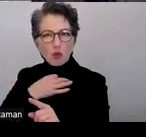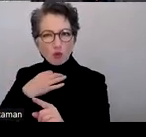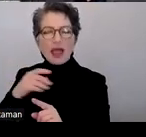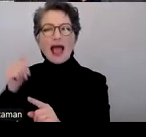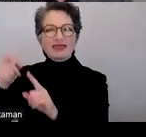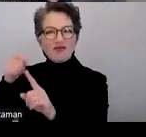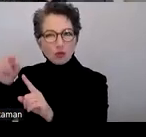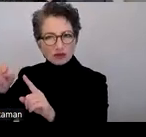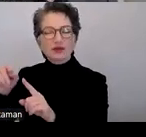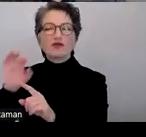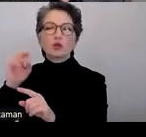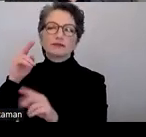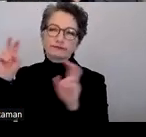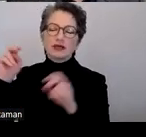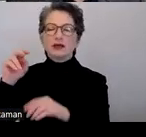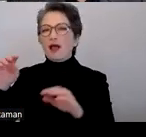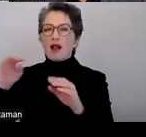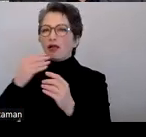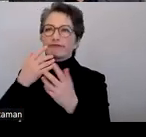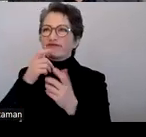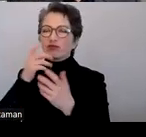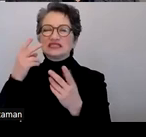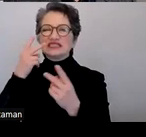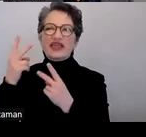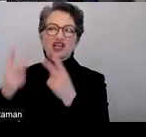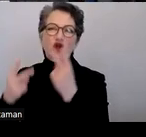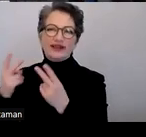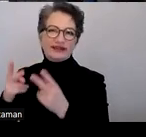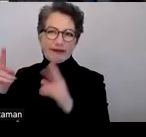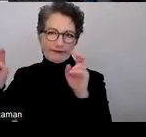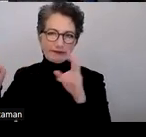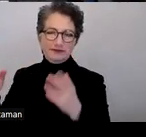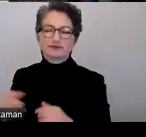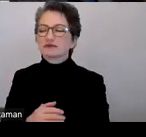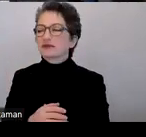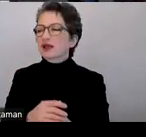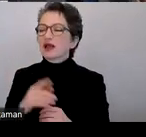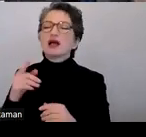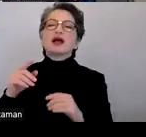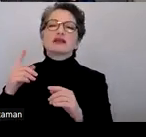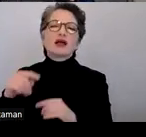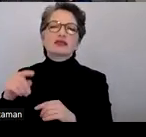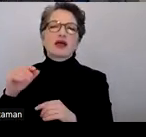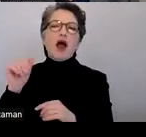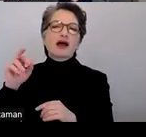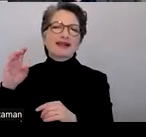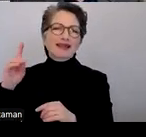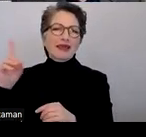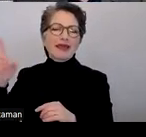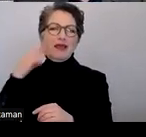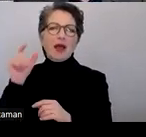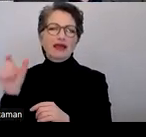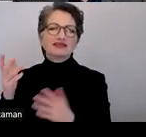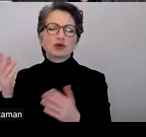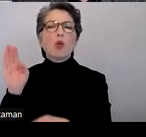Sehgeschädigte oder sowas. Also bei ARD nennen die sich dann Hörfilmfassung, was gar nicht schlecht ist eigentlich als